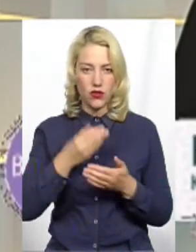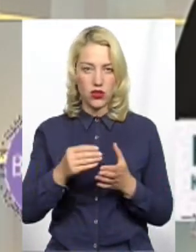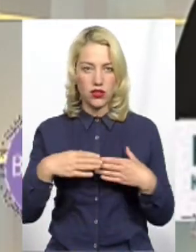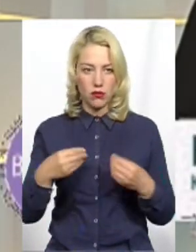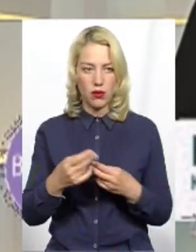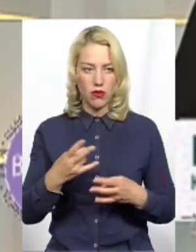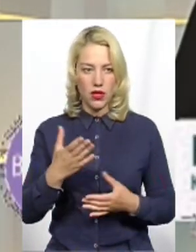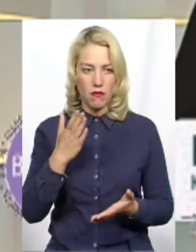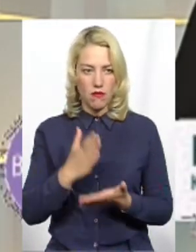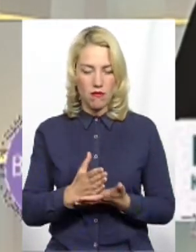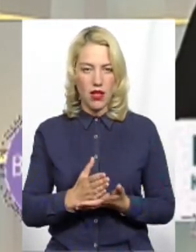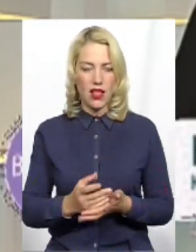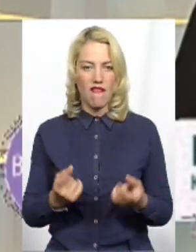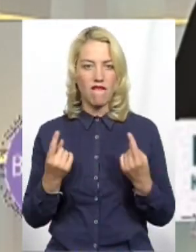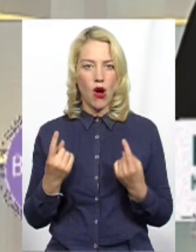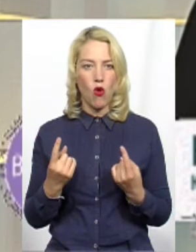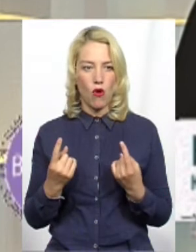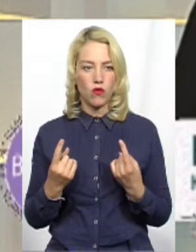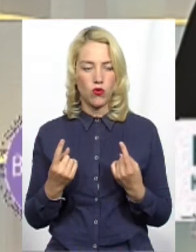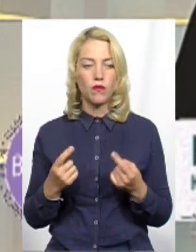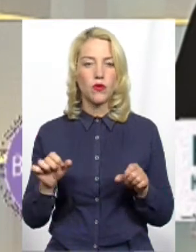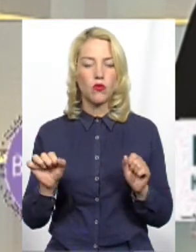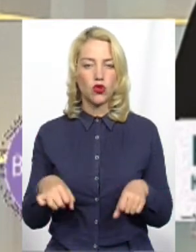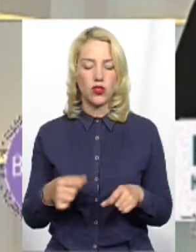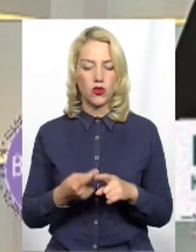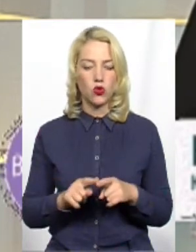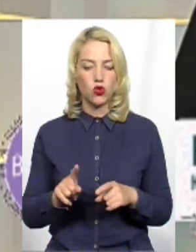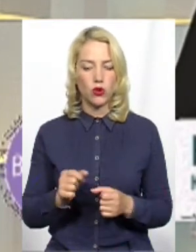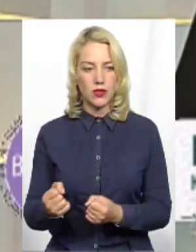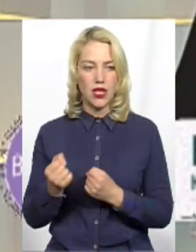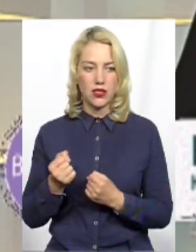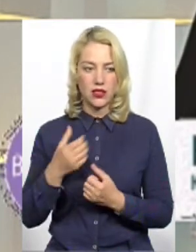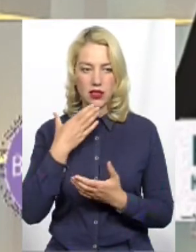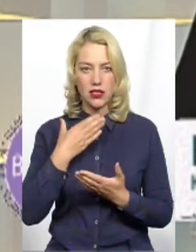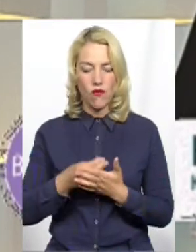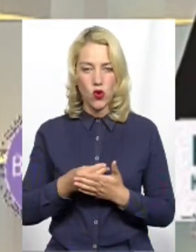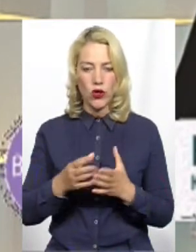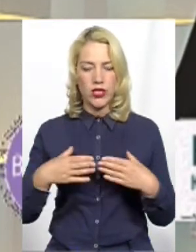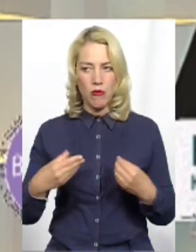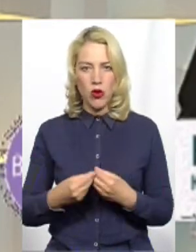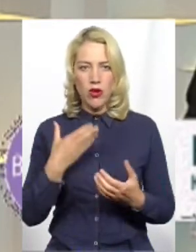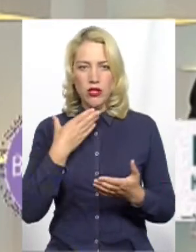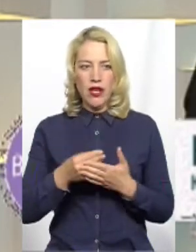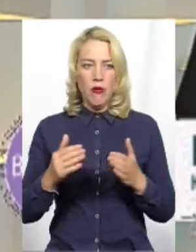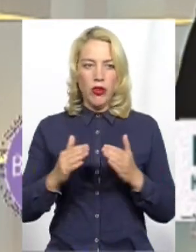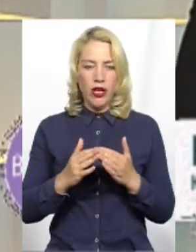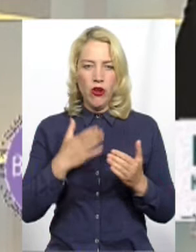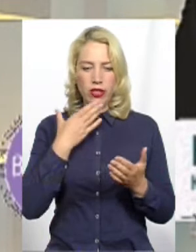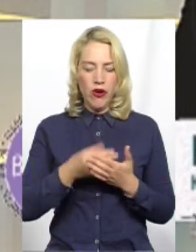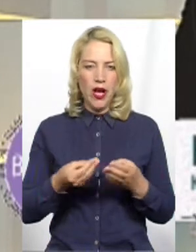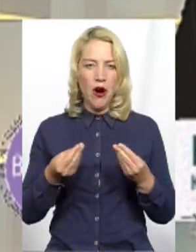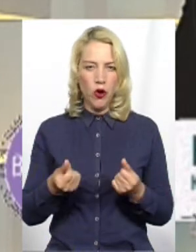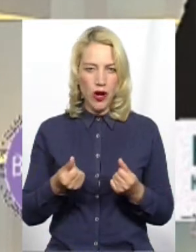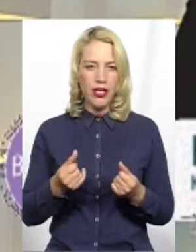вагомий можливість того, щоб захистити свою сім'ю, свій будинок, своїх рідних. І